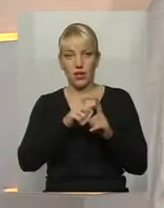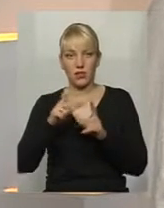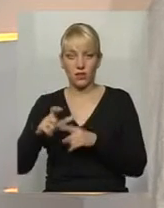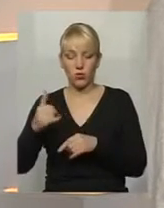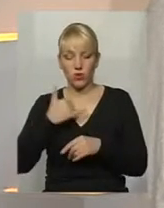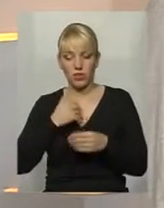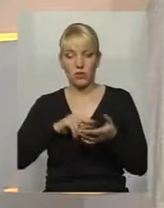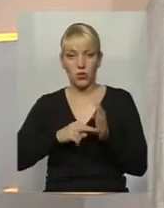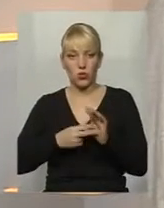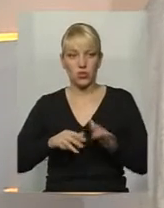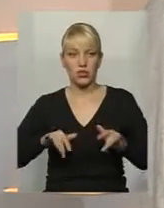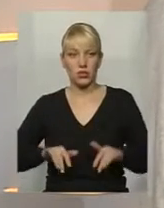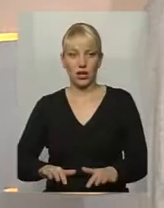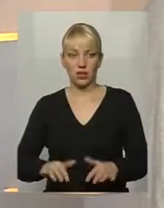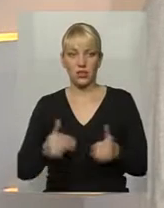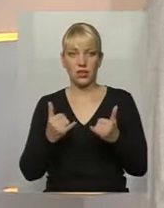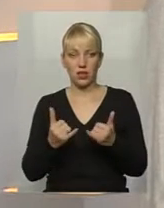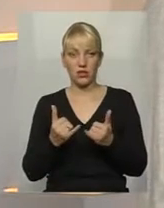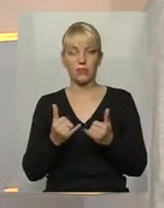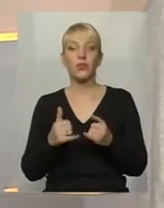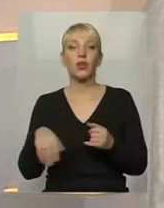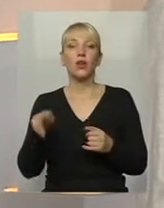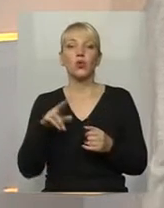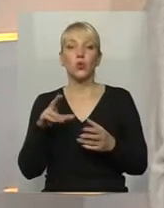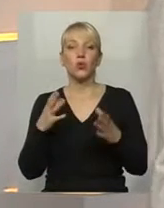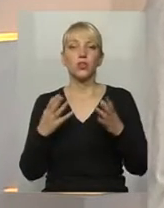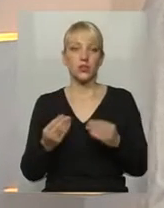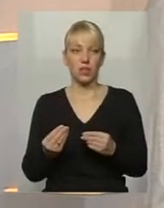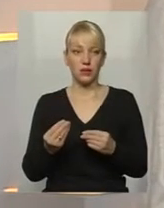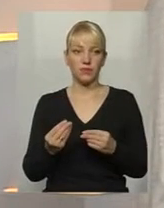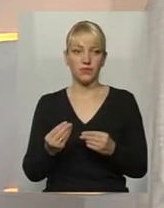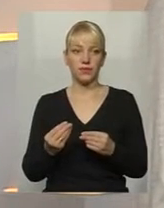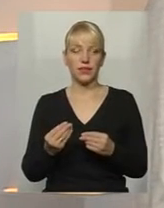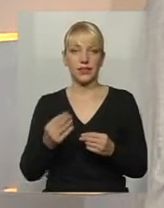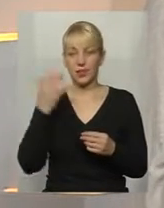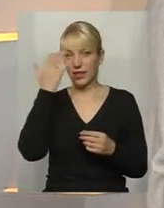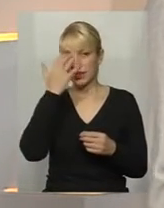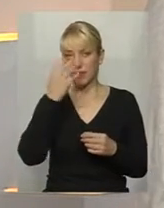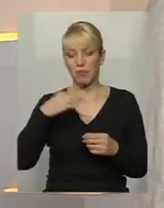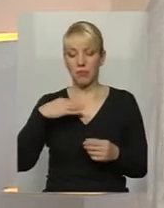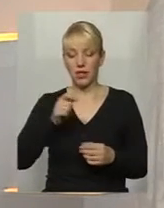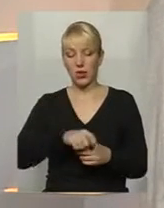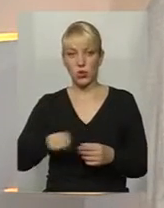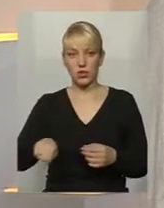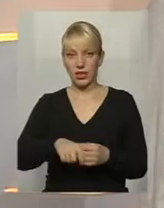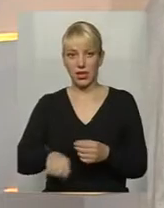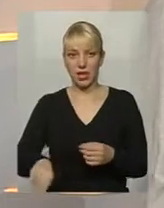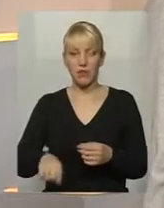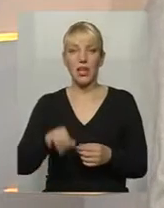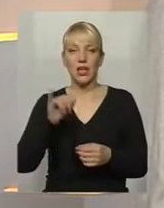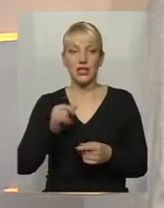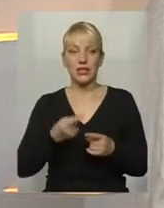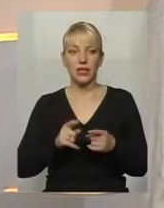планується захід зараз, захід до дня незрячої, білої тростини, і це